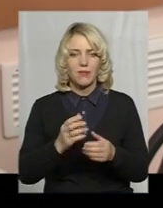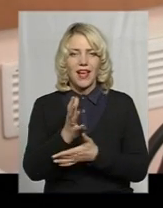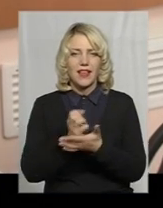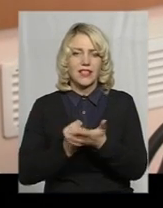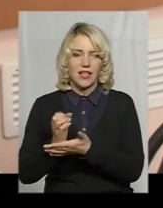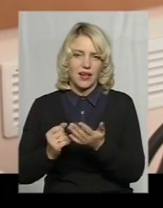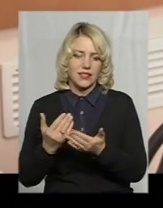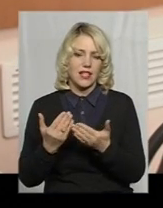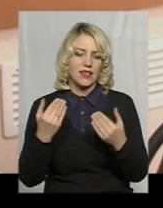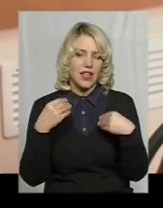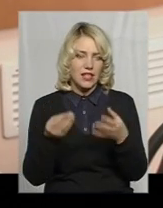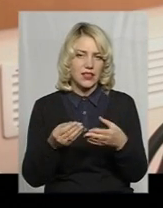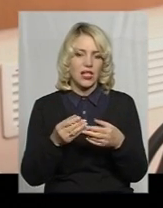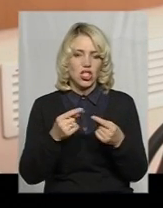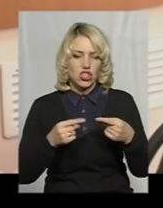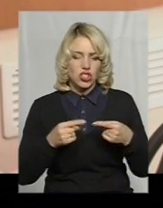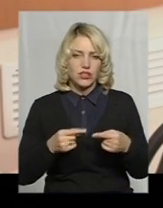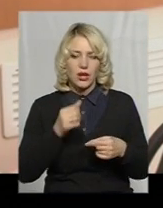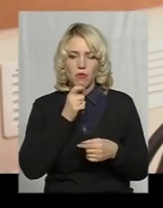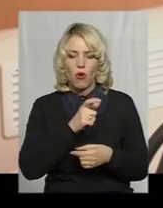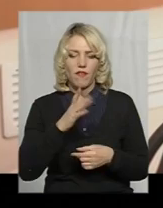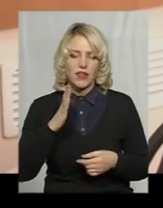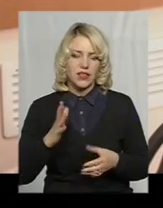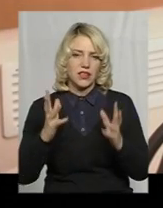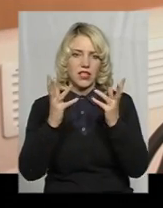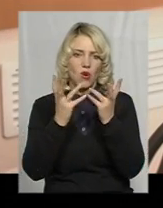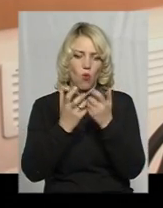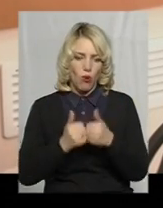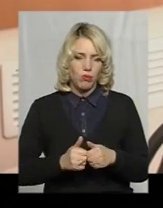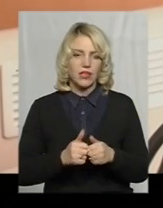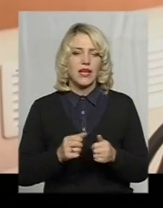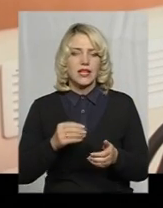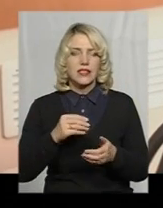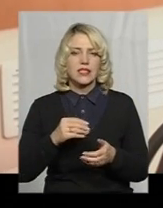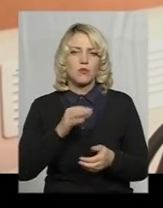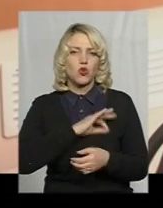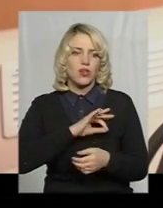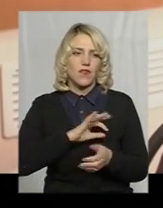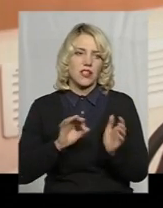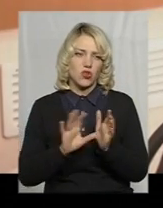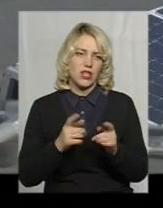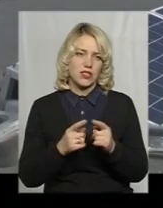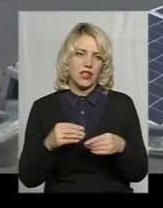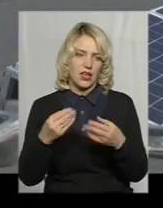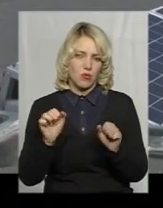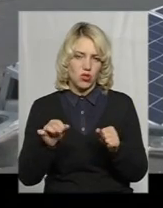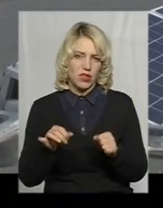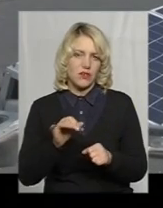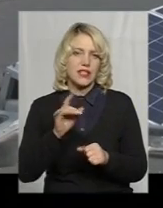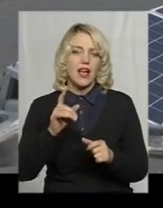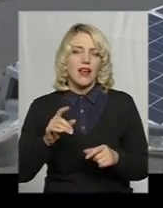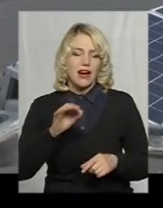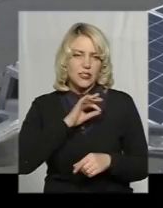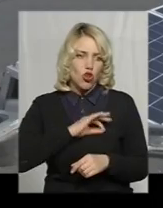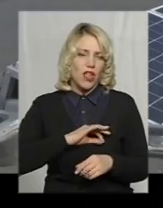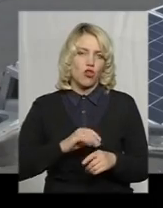чітко похвилинний облік споживання електроенергії. Це дає можливість якось більш раціонально її використовувати. Ідея збудувати